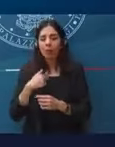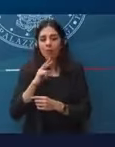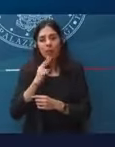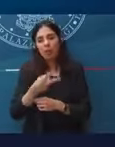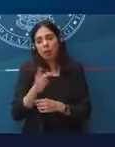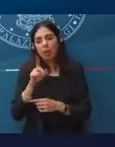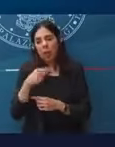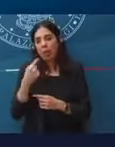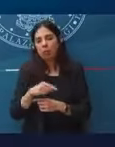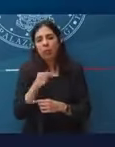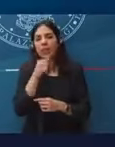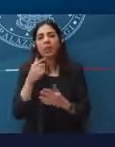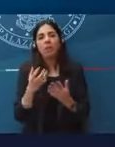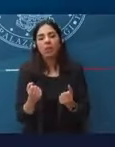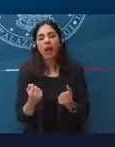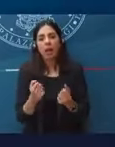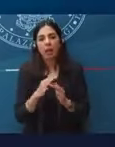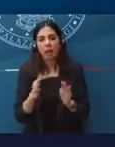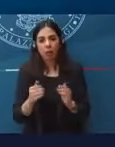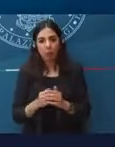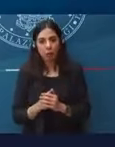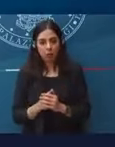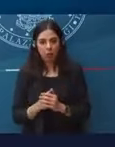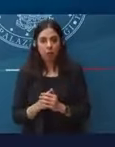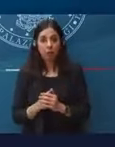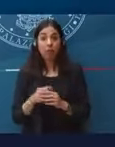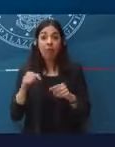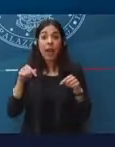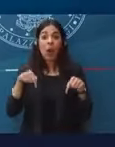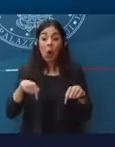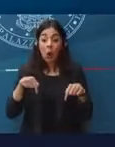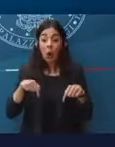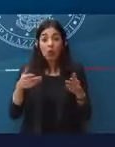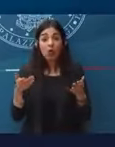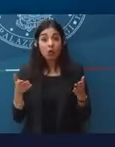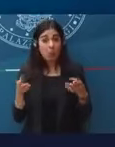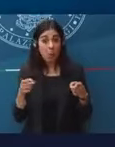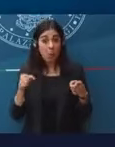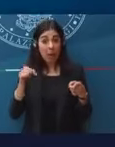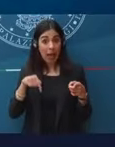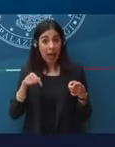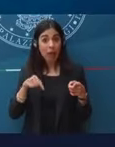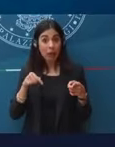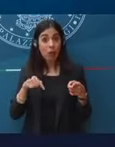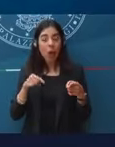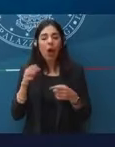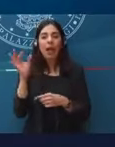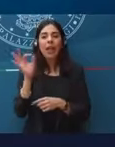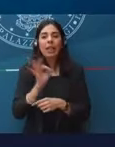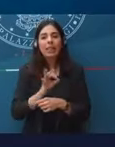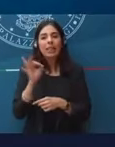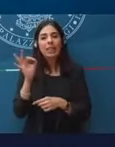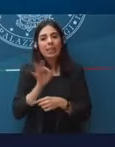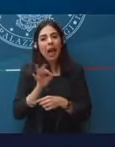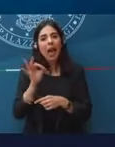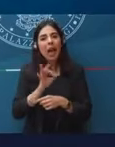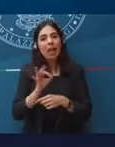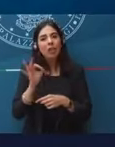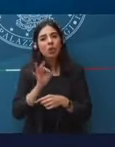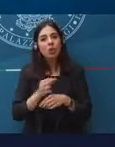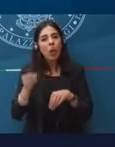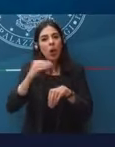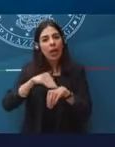pragmatici. Al momento il livello dei tassi di interesse è tale per cui